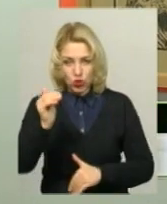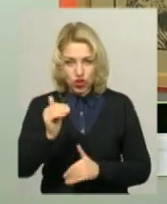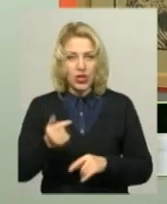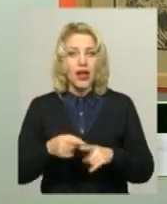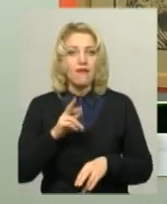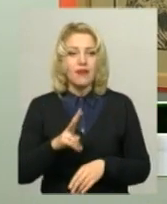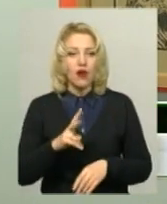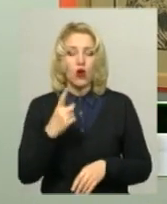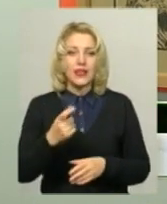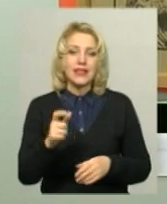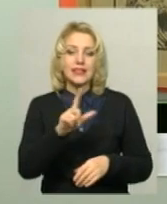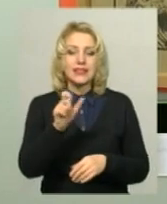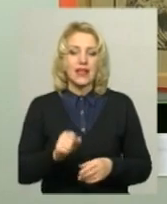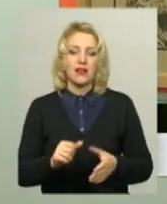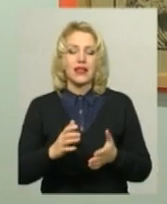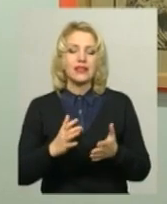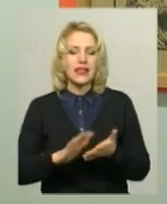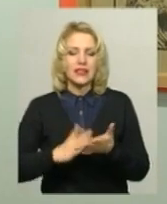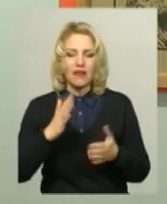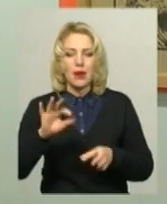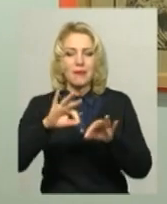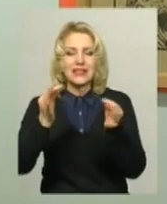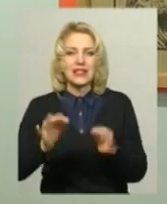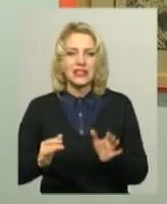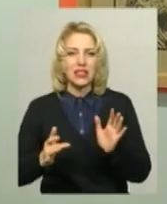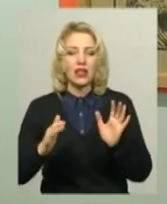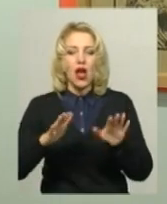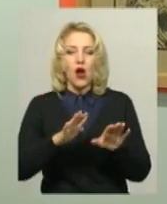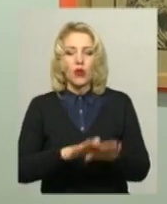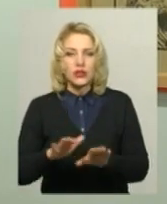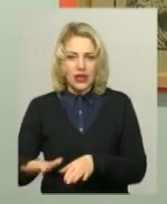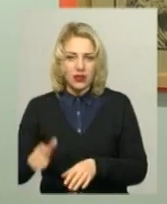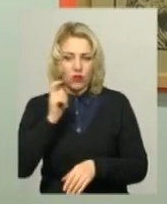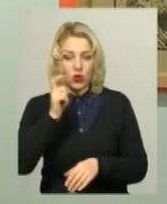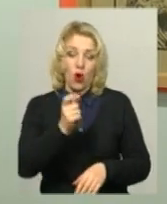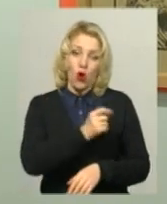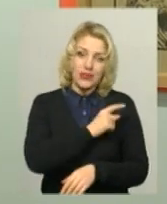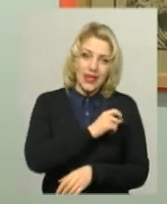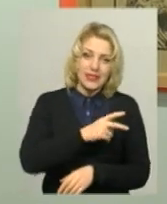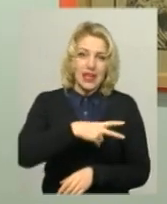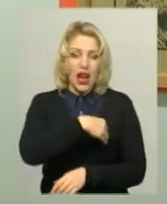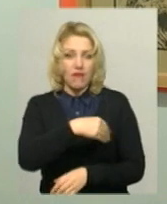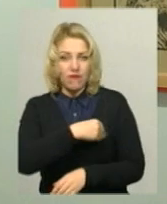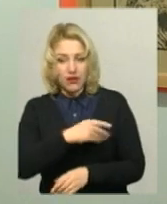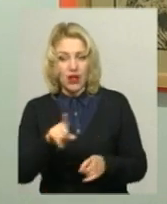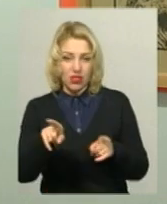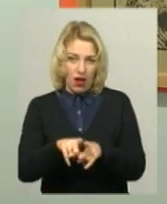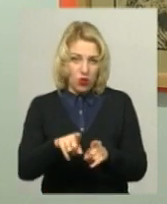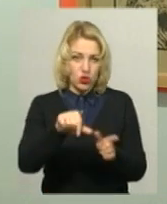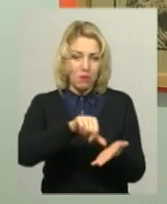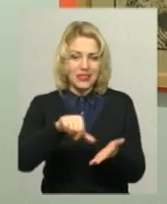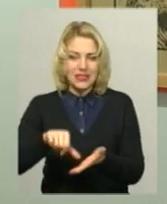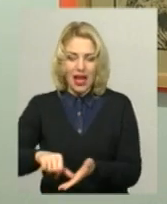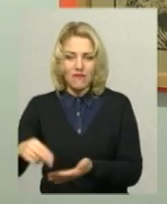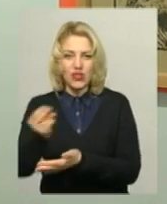одних з найяскривіших мистецьких осередків України, це Одеса, Львів, Київ, так і представлені роботи мистеців,